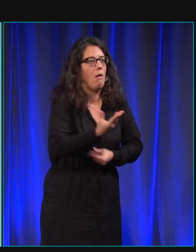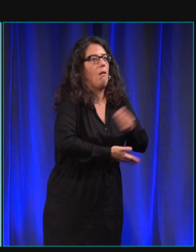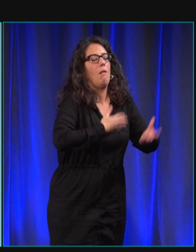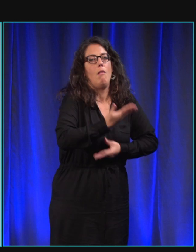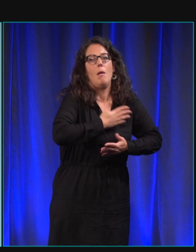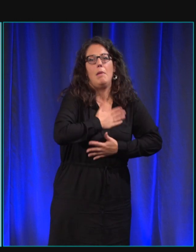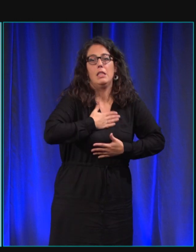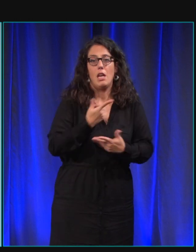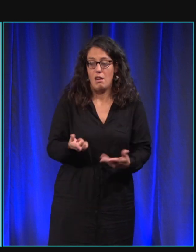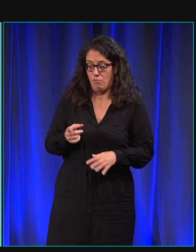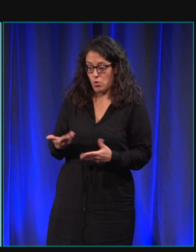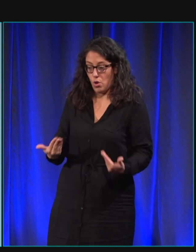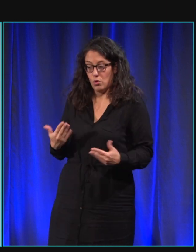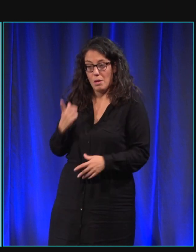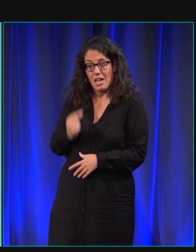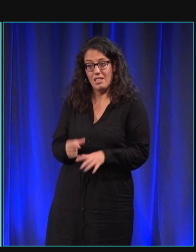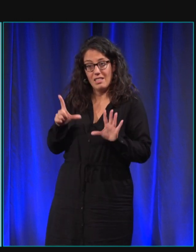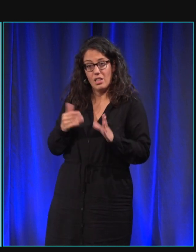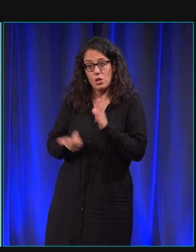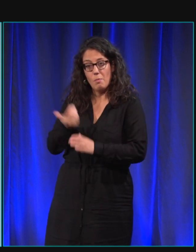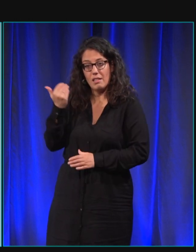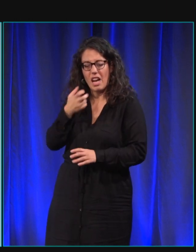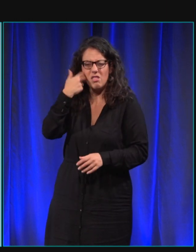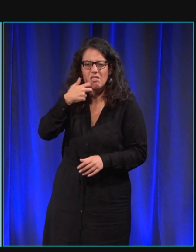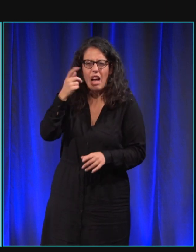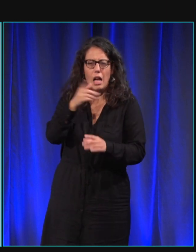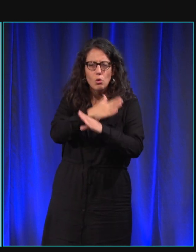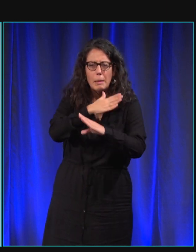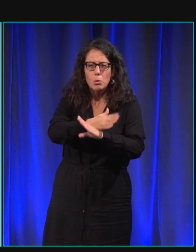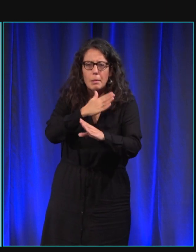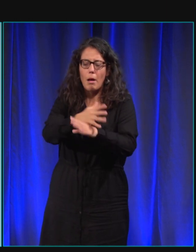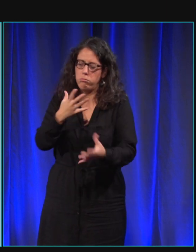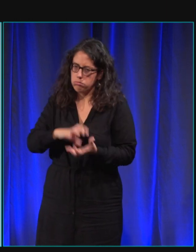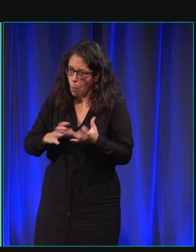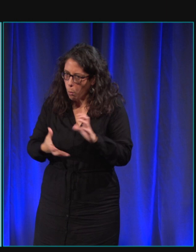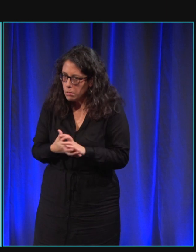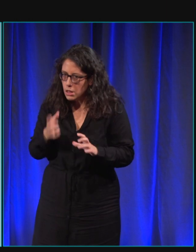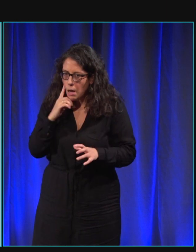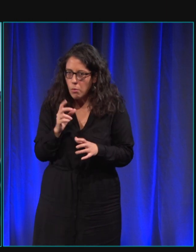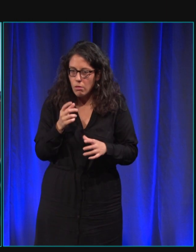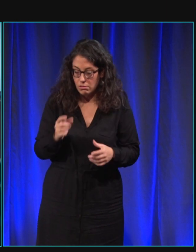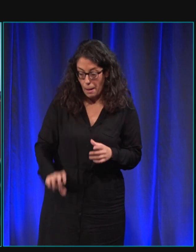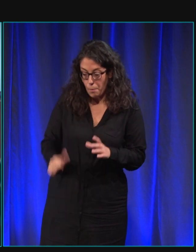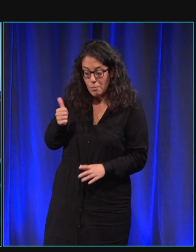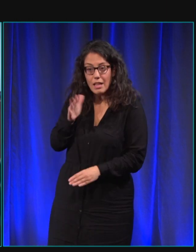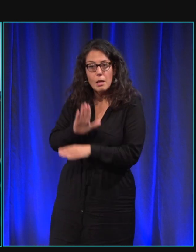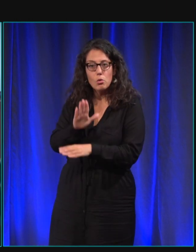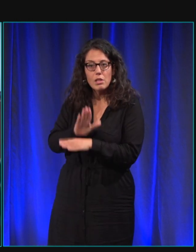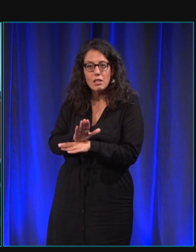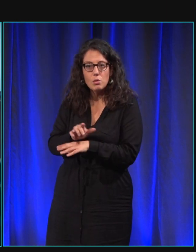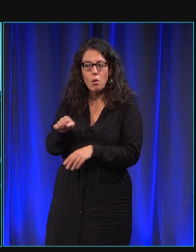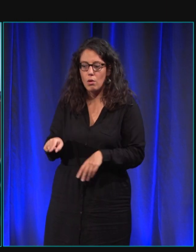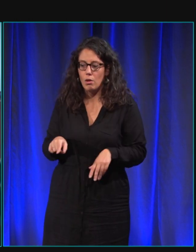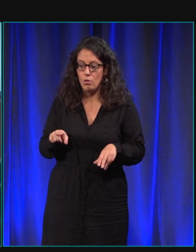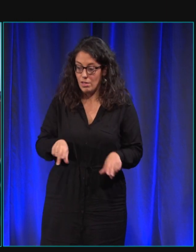parti à 7h pour le train il y a eu des trains supprimés ça a été très compliqué c'est sa première démonstration il n'en peut plus